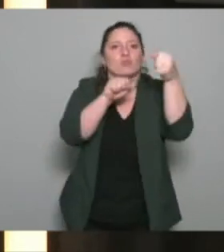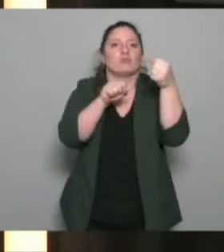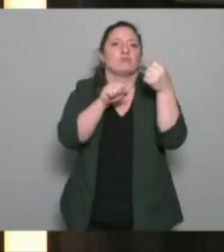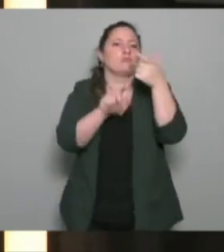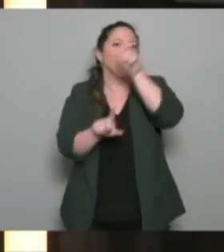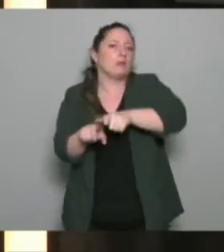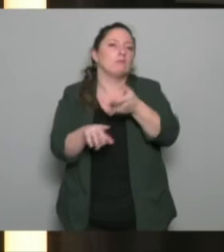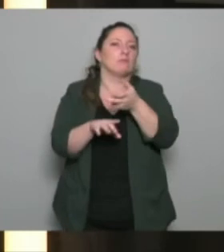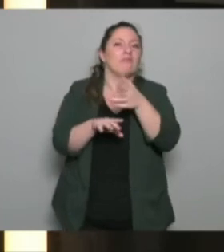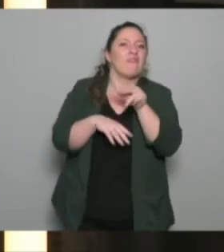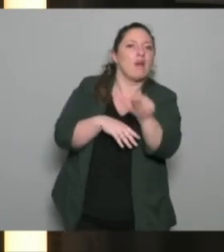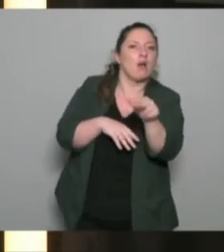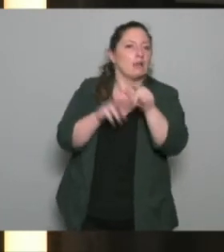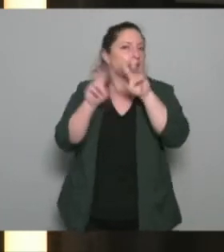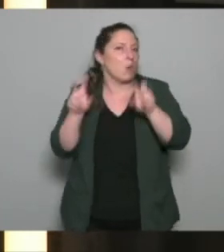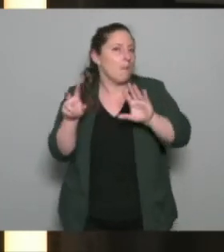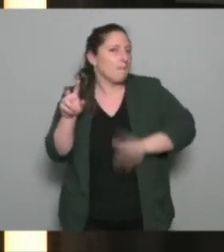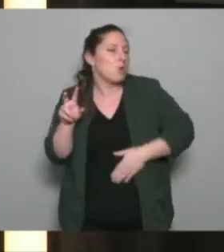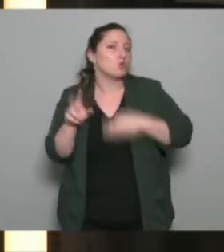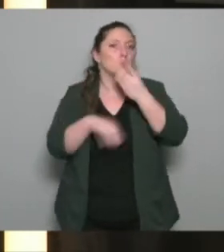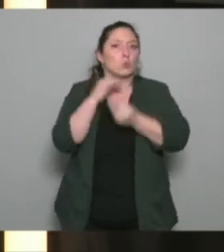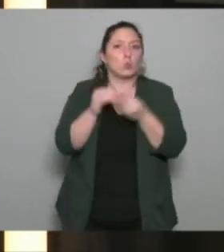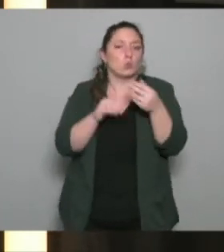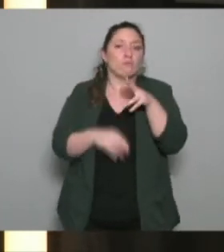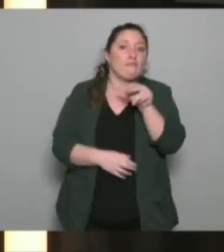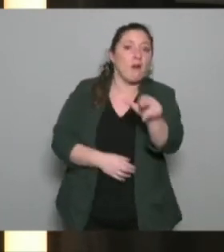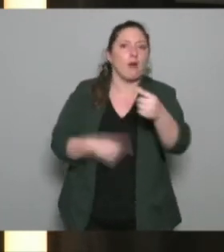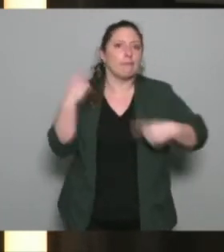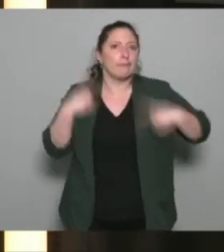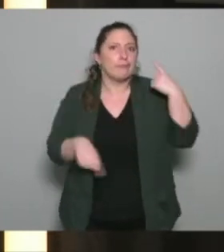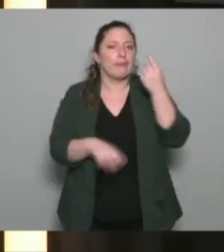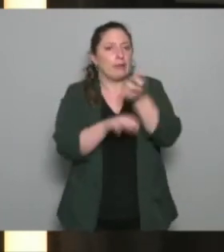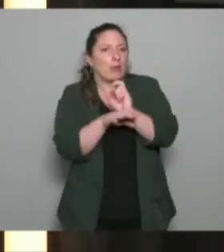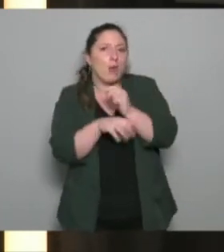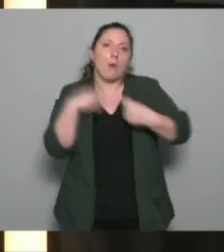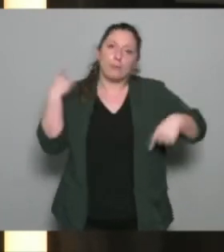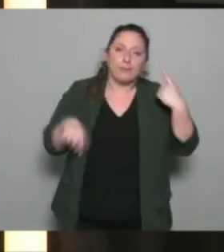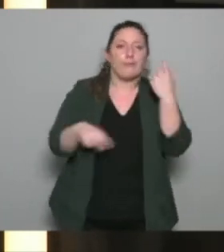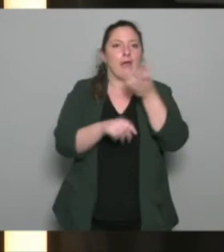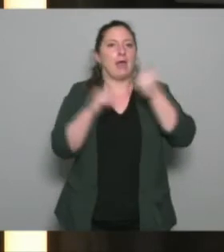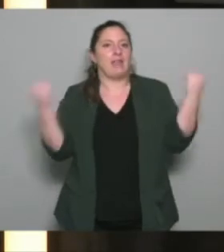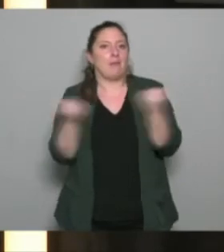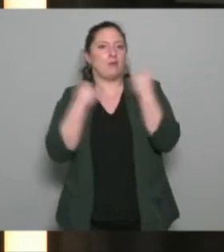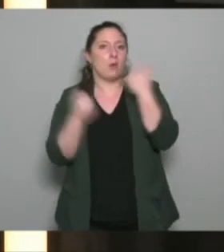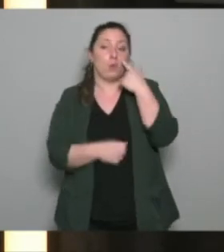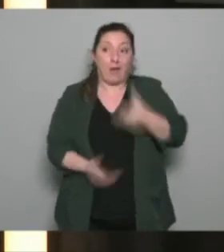le futur diplômé ou le futur éducateur ou futur animateur à mettre en place aussi de la formation tout au long de la vie et